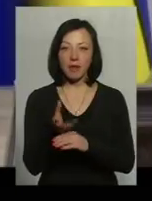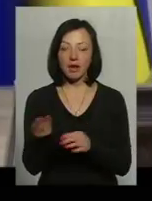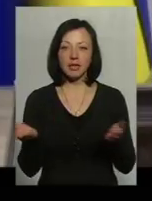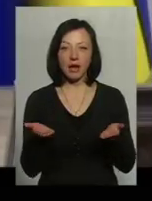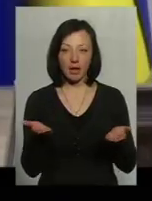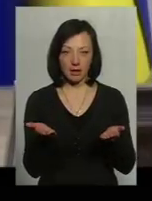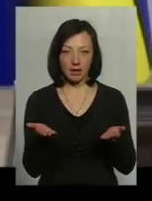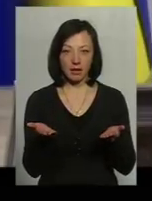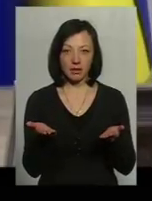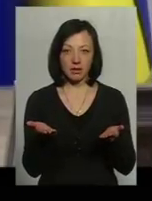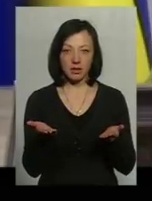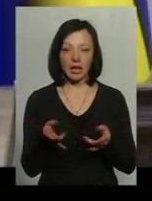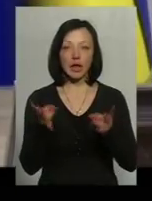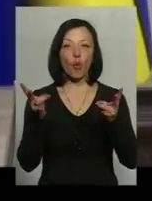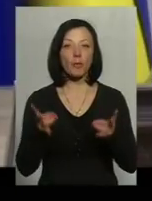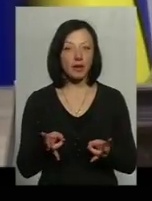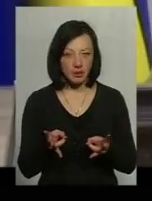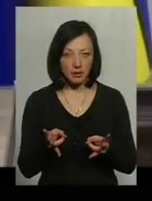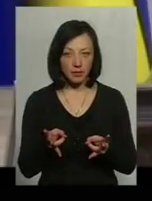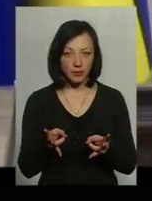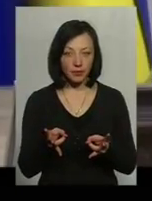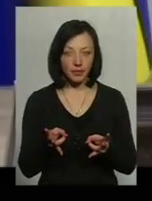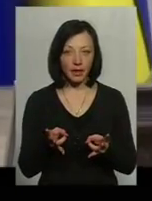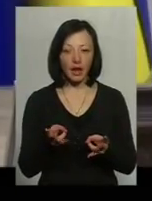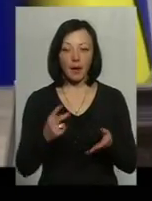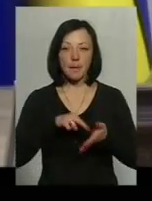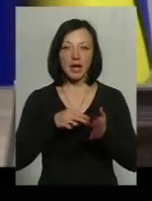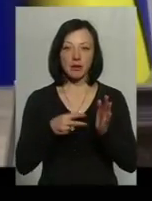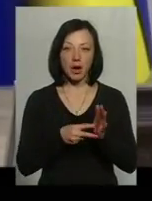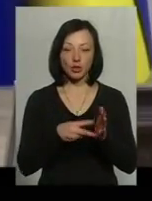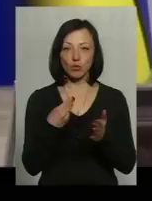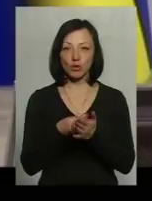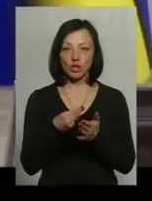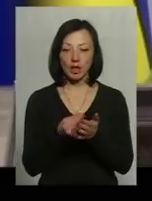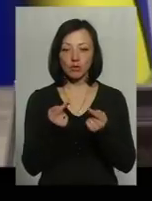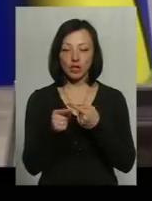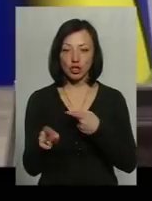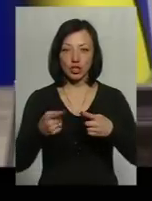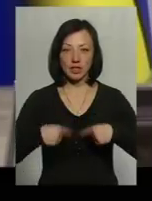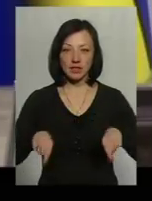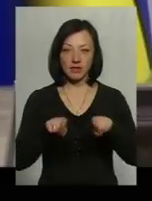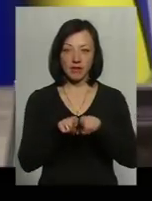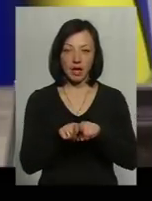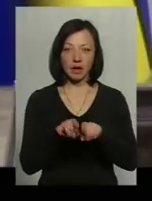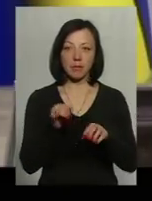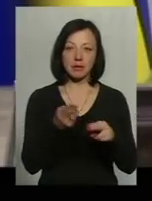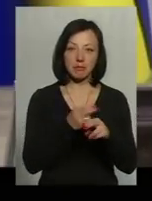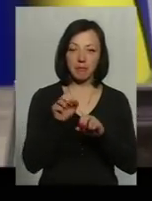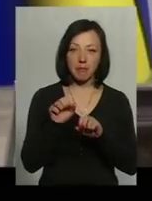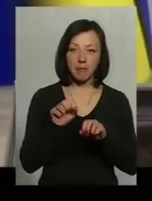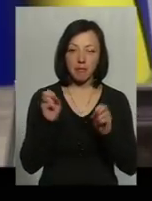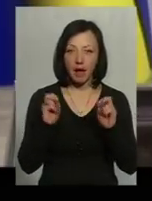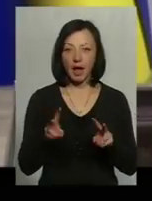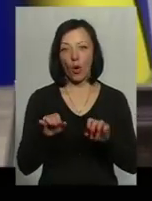необхідні, які передбачені бюджетом і до інших сфер, і сфер безпеки, і оборони,